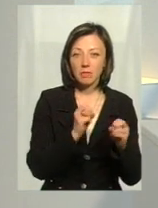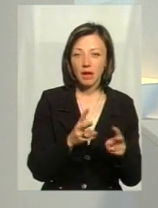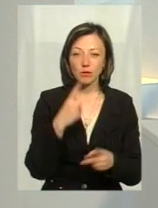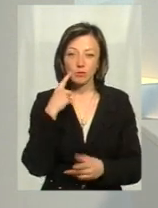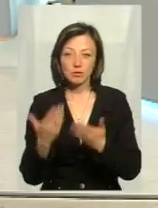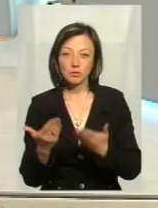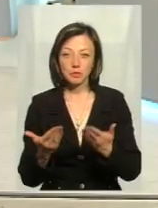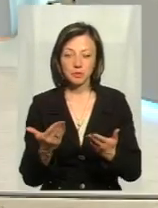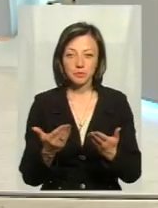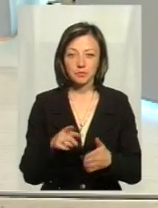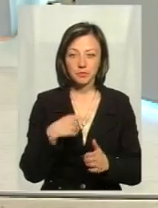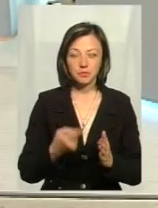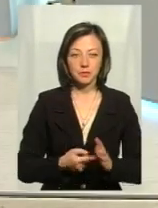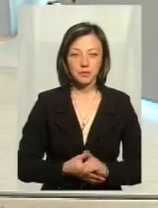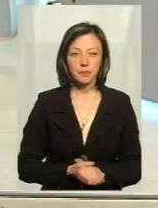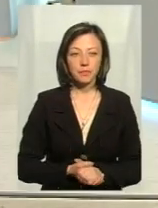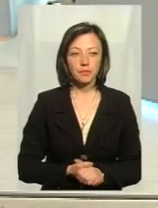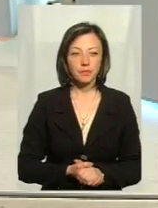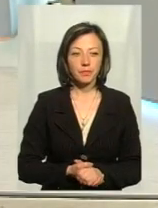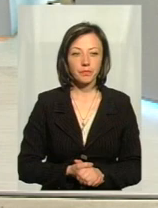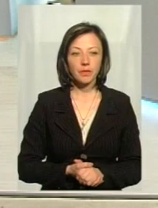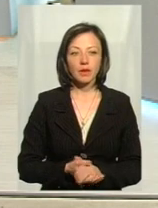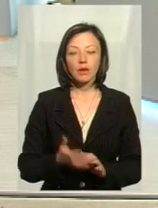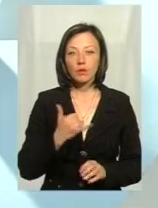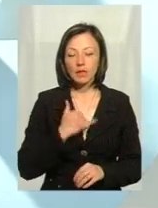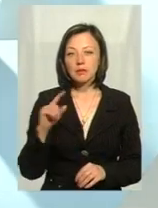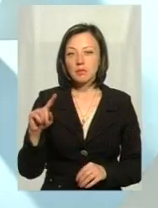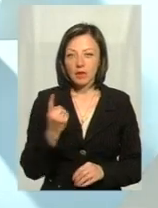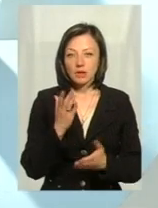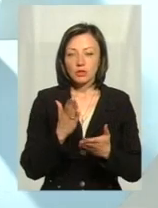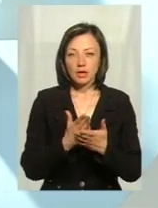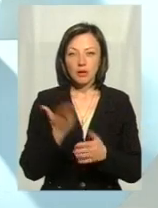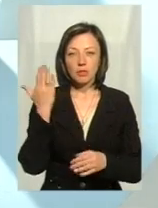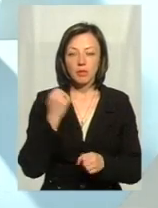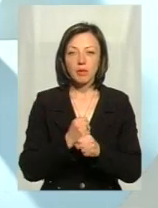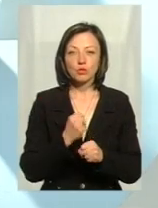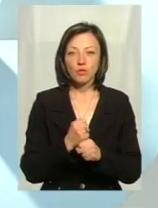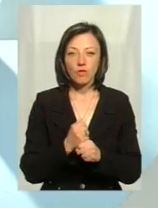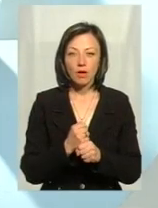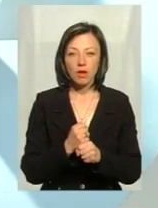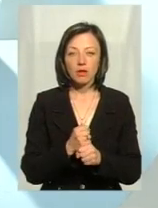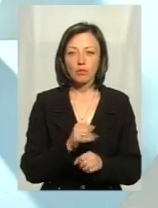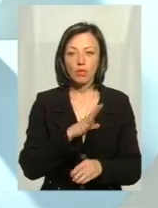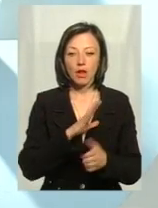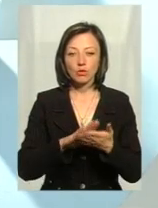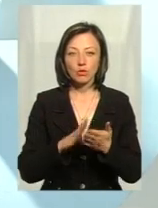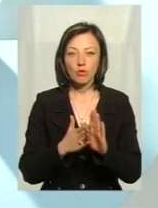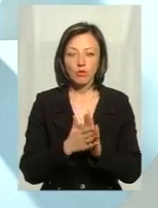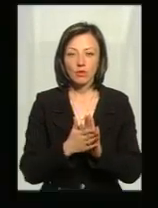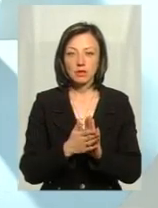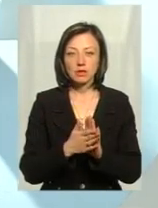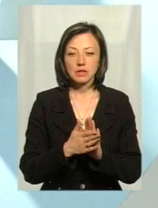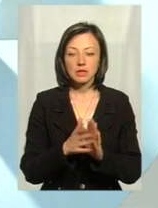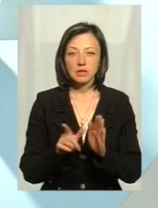преференціями? До прикладу, ми дійсно є перші в нас же ластівки, ми працювали і була домовленість з першим